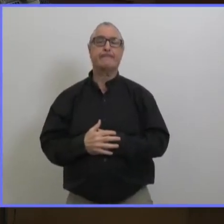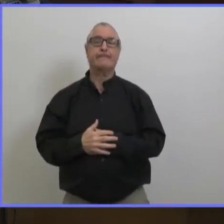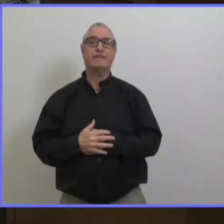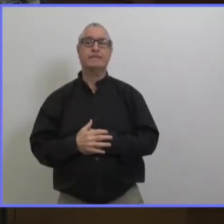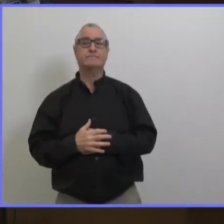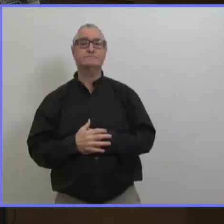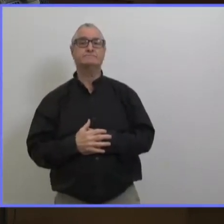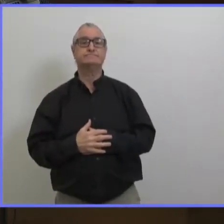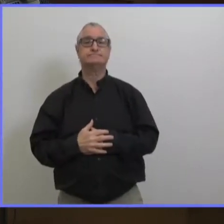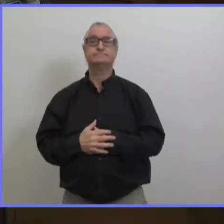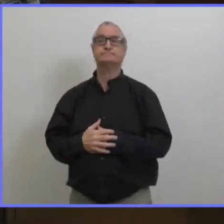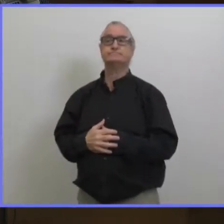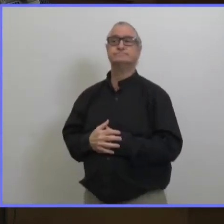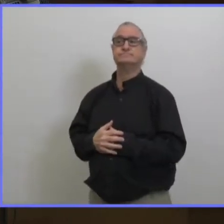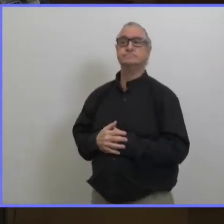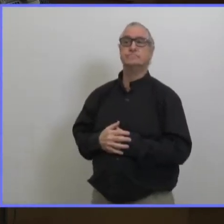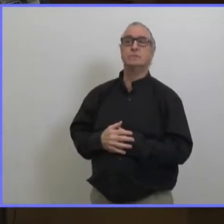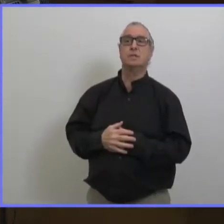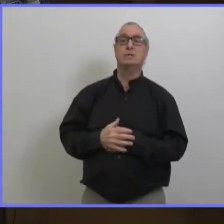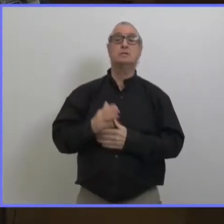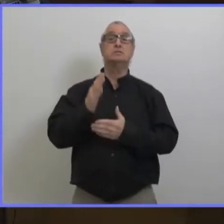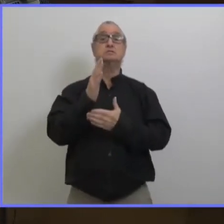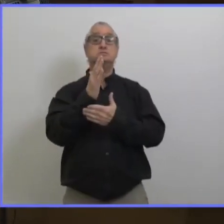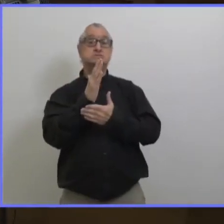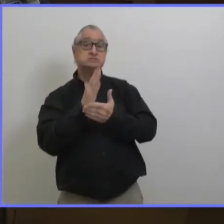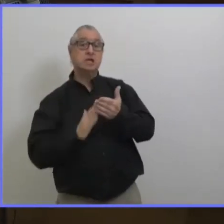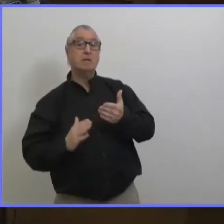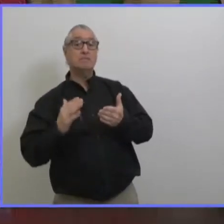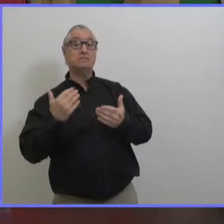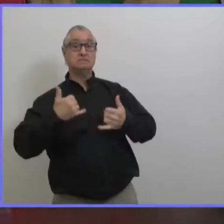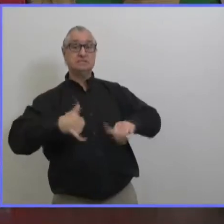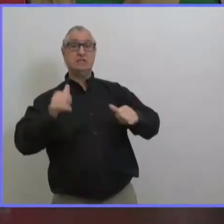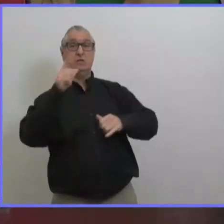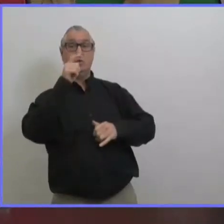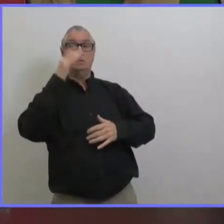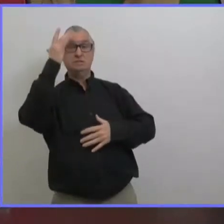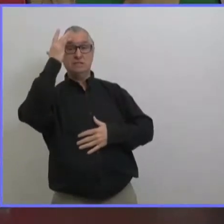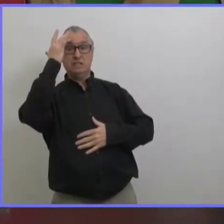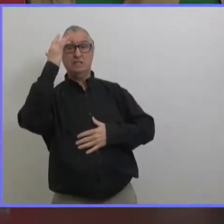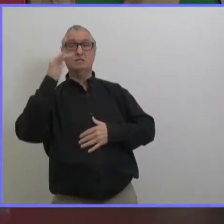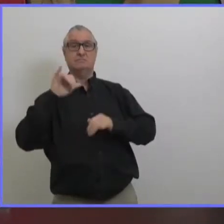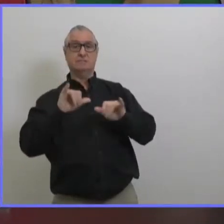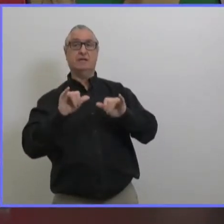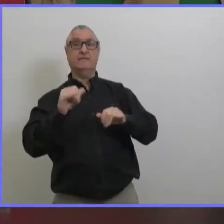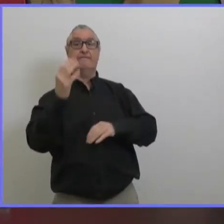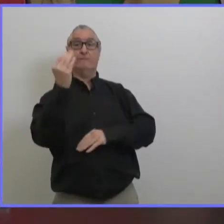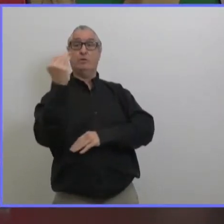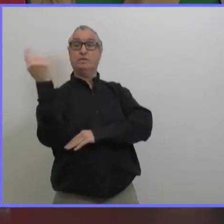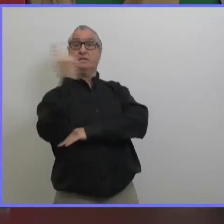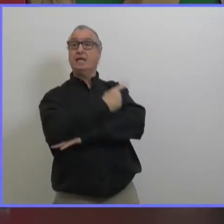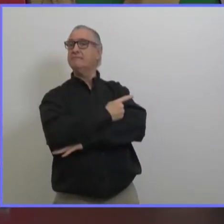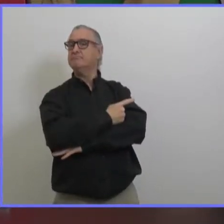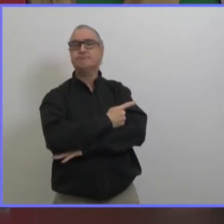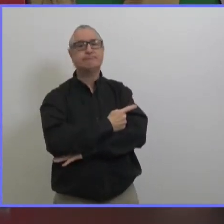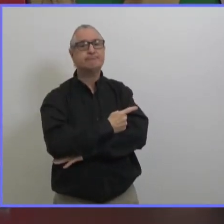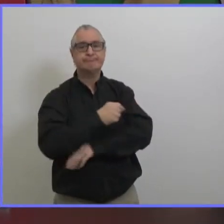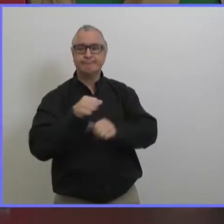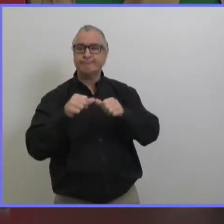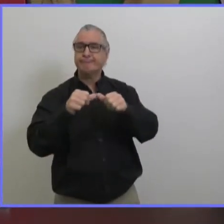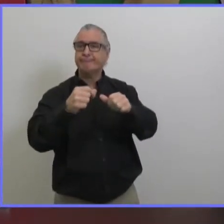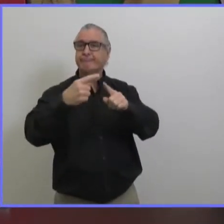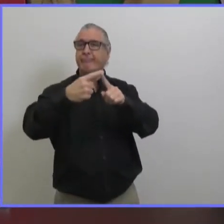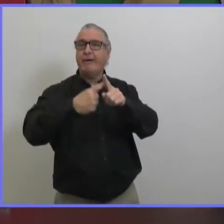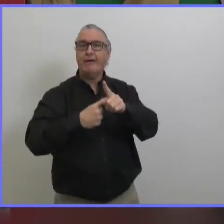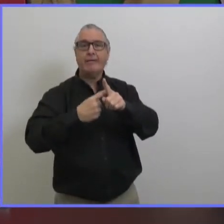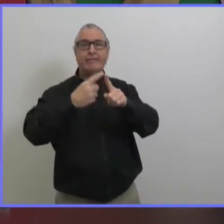une certaine proportion des malades de la cove 19 vont avoir des besoins à long terme ils doivent rester dans